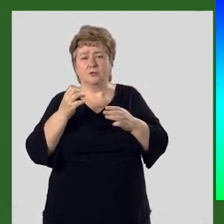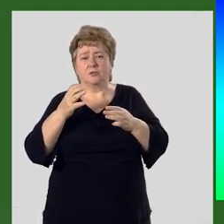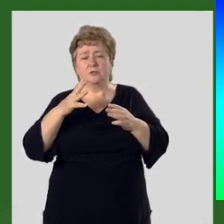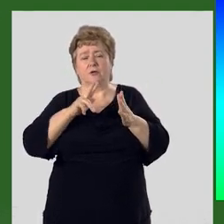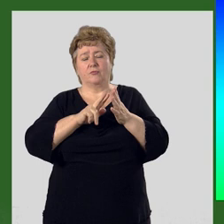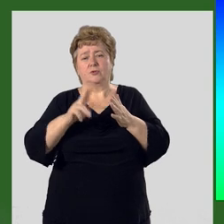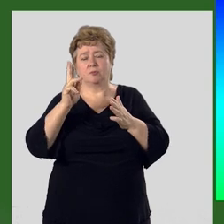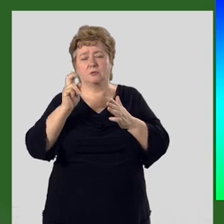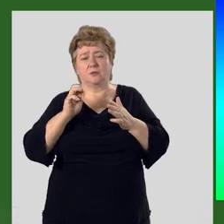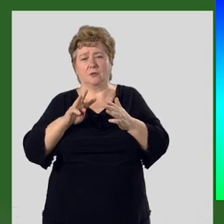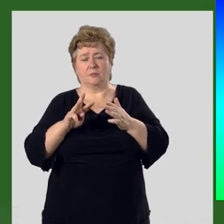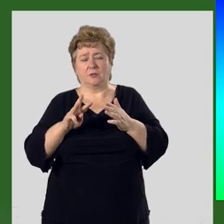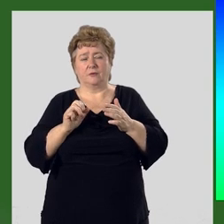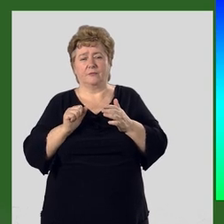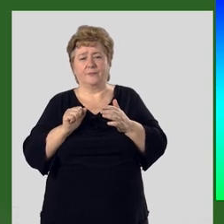километров.